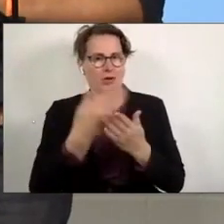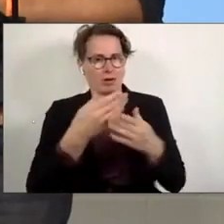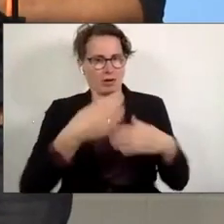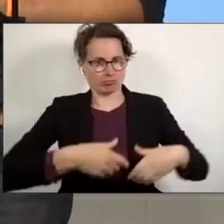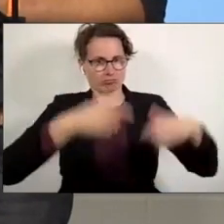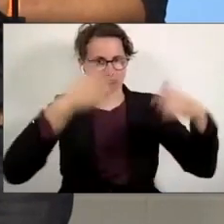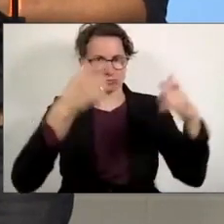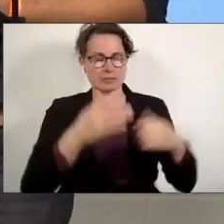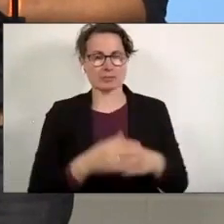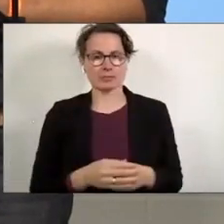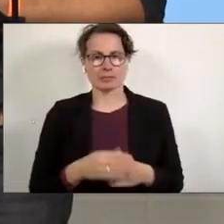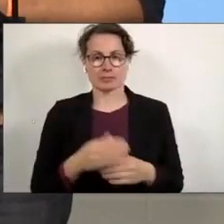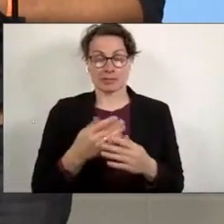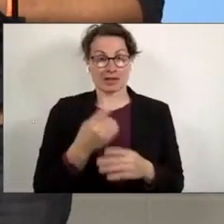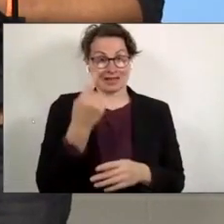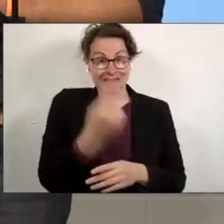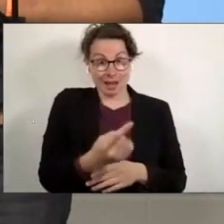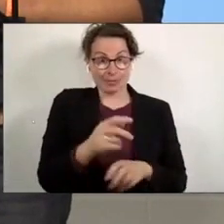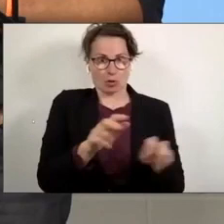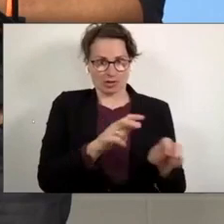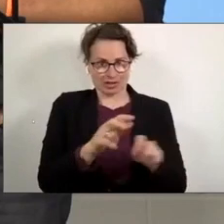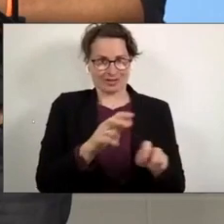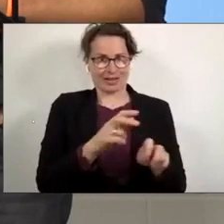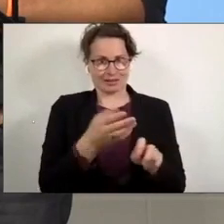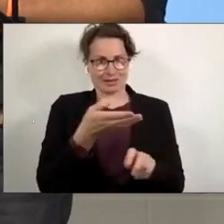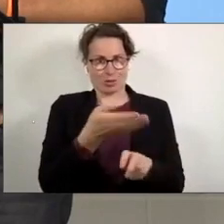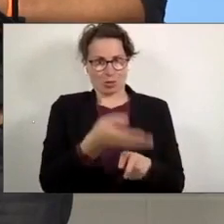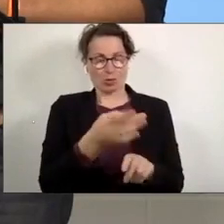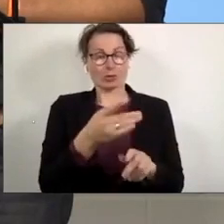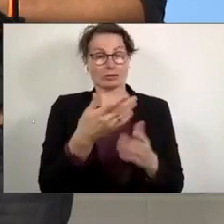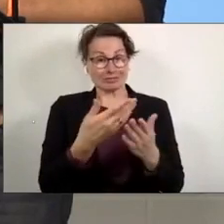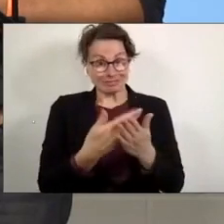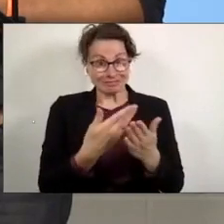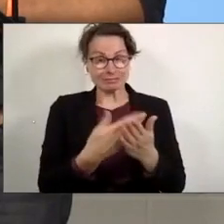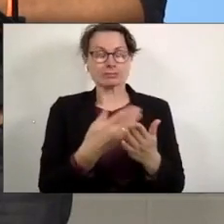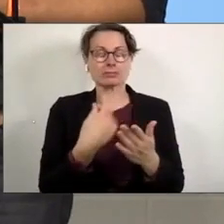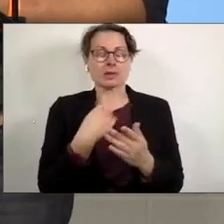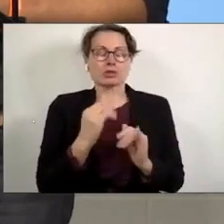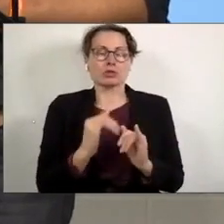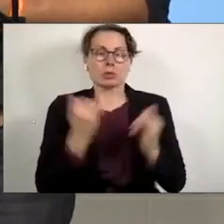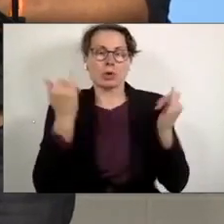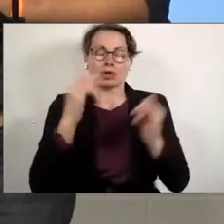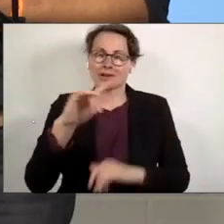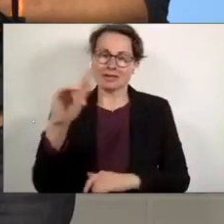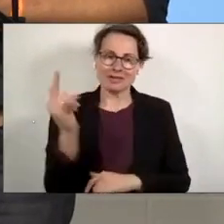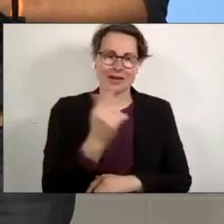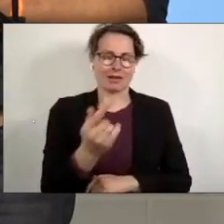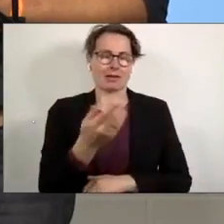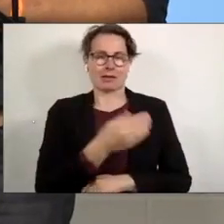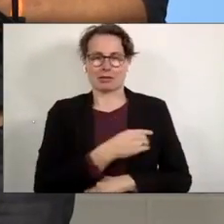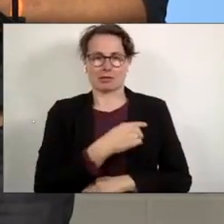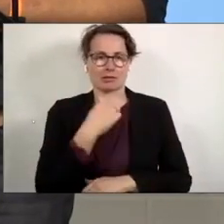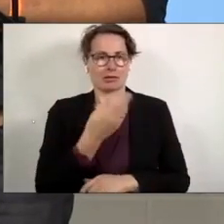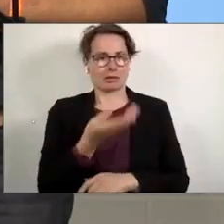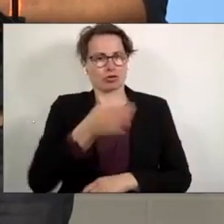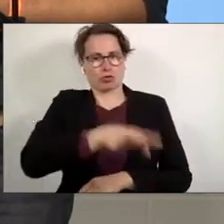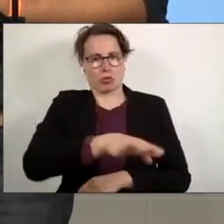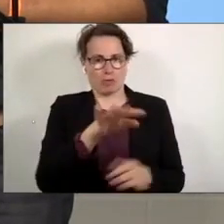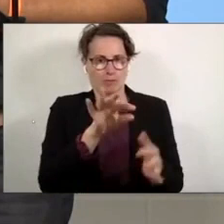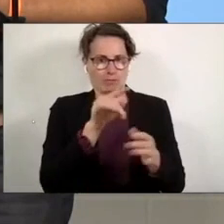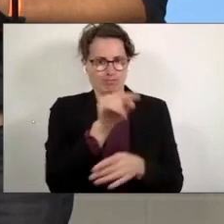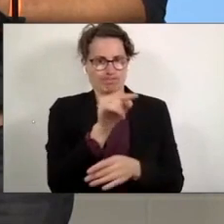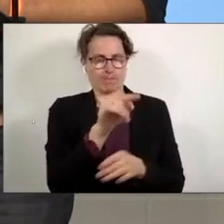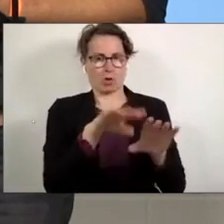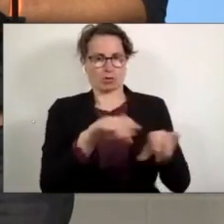Selbstorganisation hat vermutlich dazu geführt, dass kein Mensch in Rostock-Lichtenhagen gestorben ist. Der Mut der Überlebenden